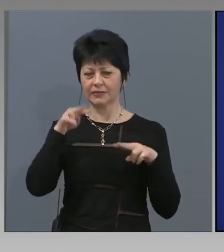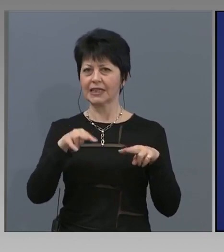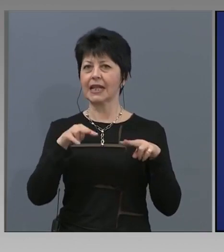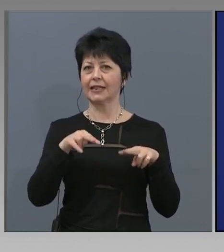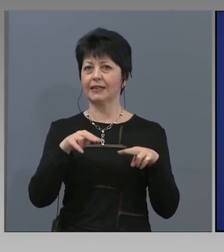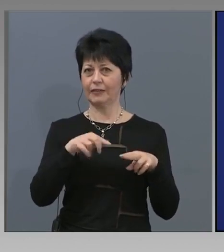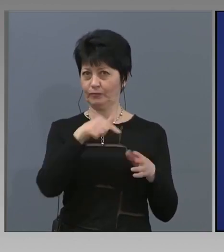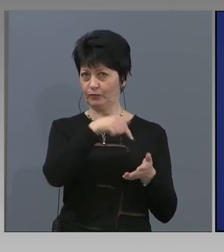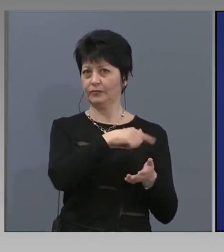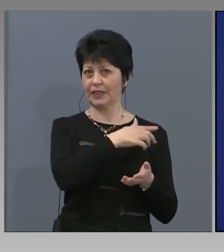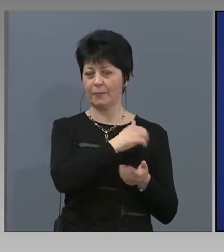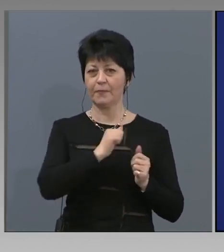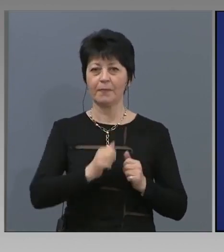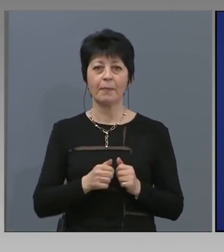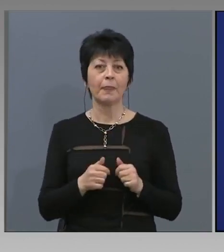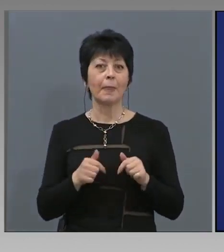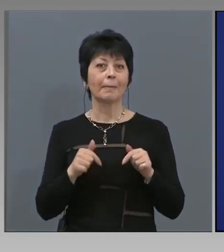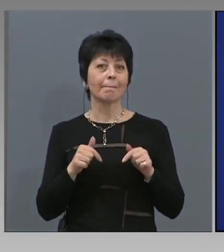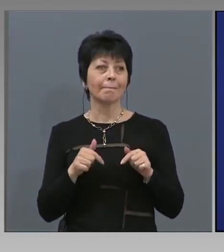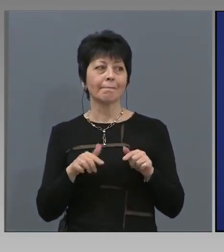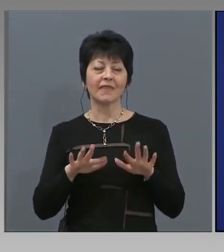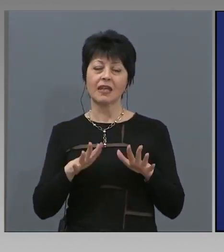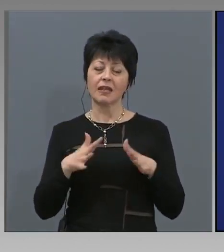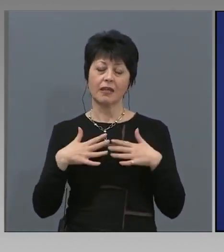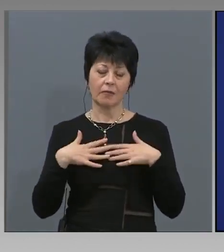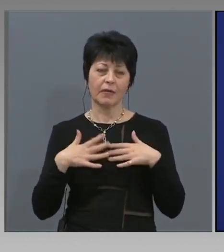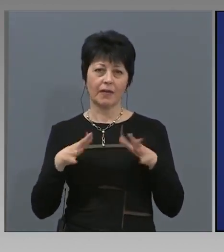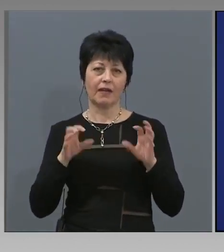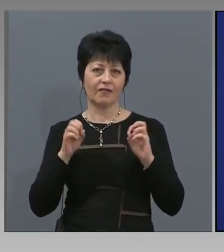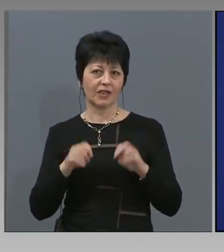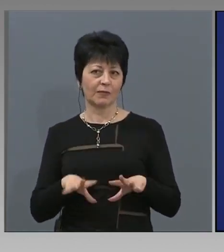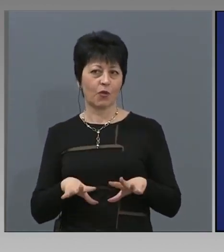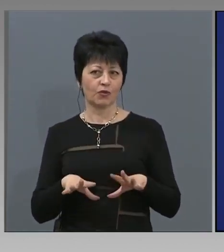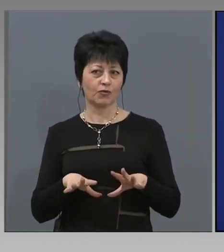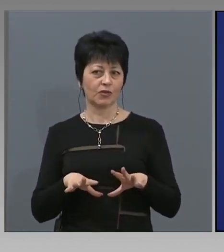съответно имаме възможност да